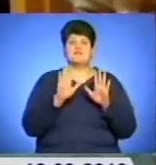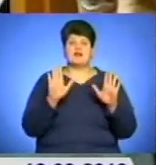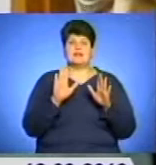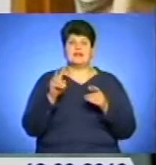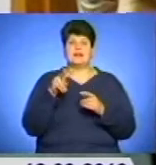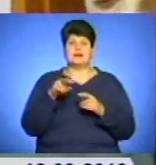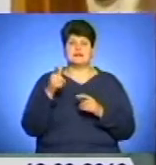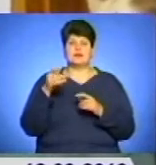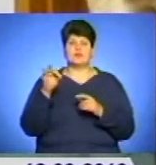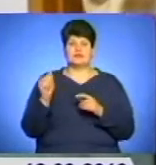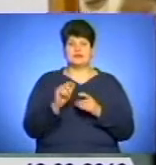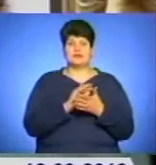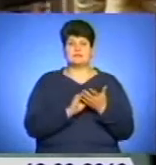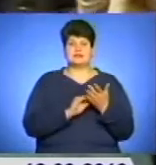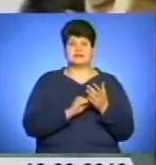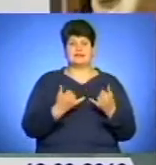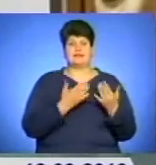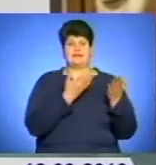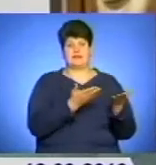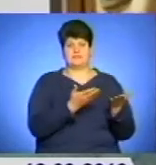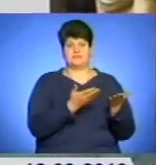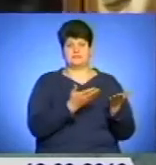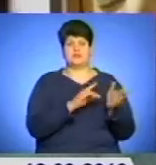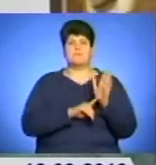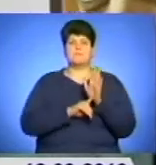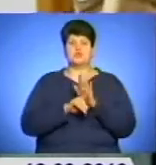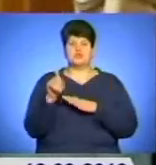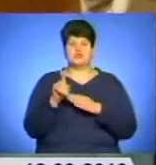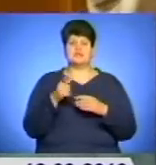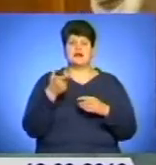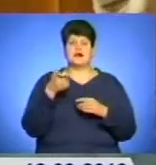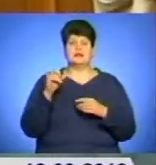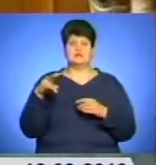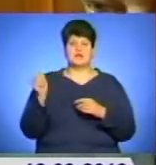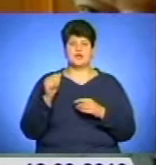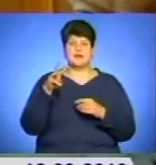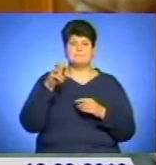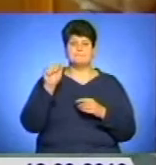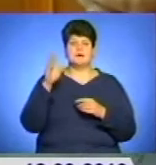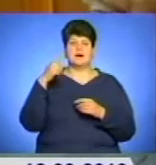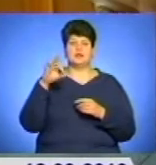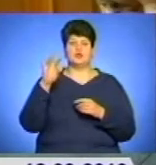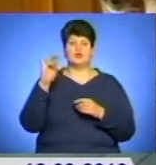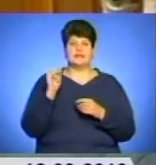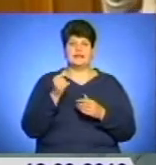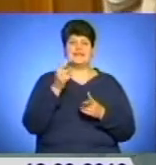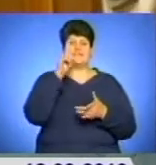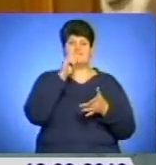суті, всі вони написані тексти для неї. Починаючи з «Галицької Мадони» і закінчуючи вірю,